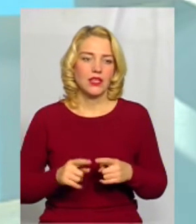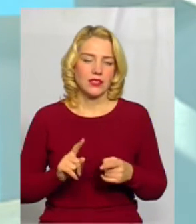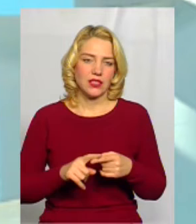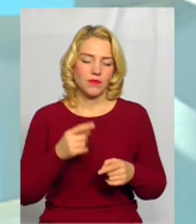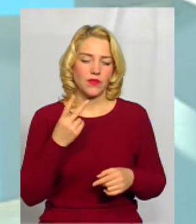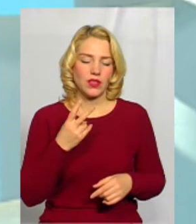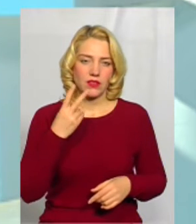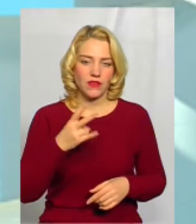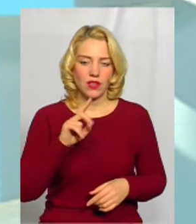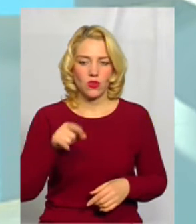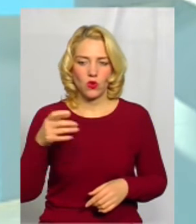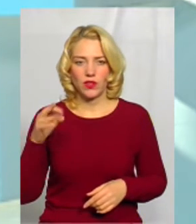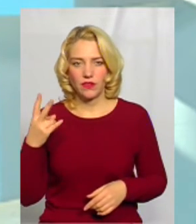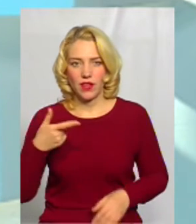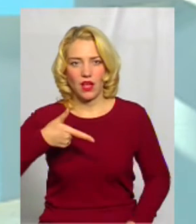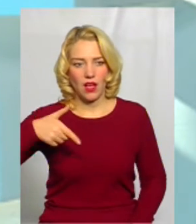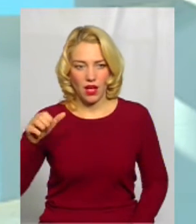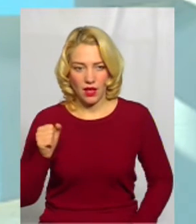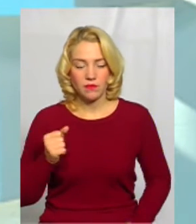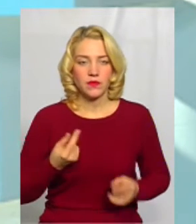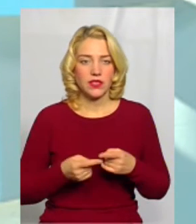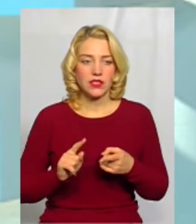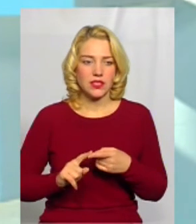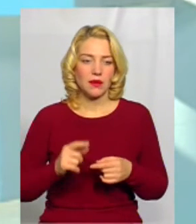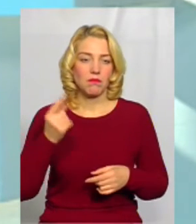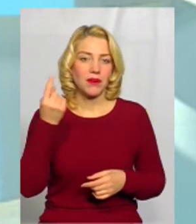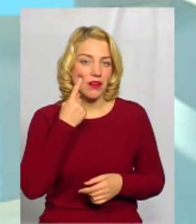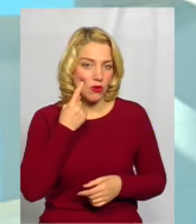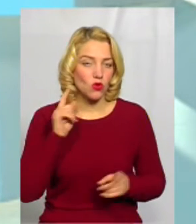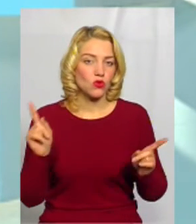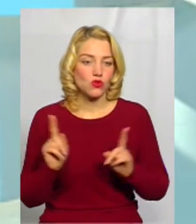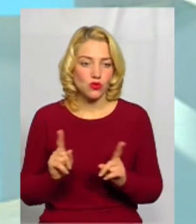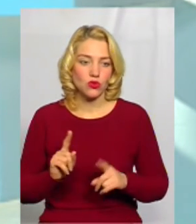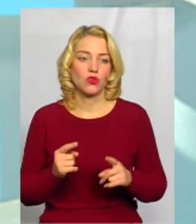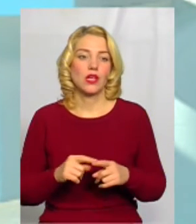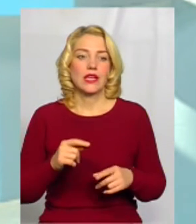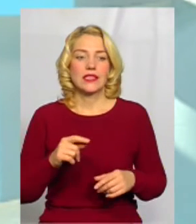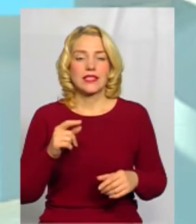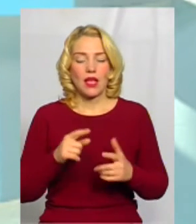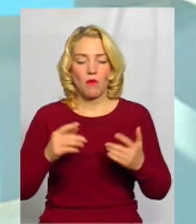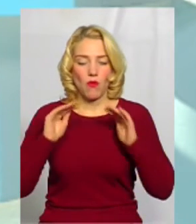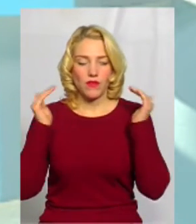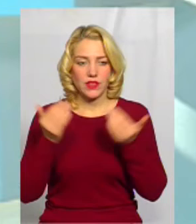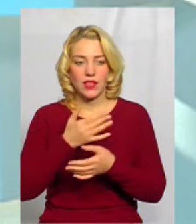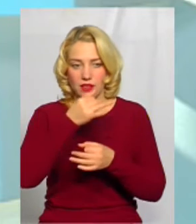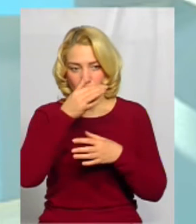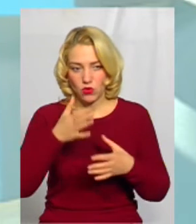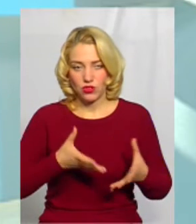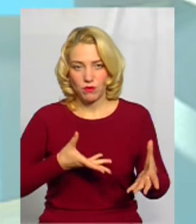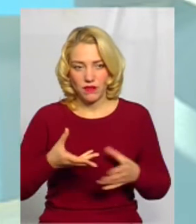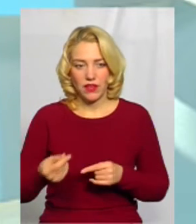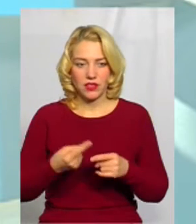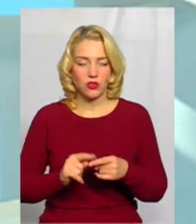це 0,2 гектара. І дуже прикро, що заповідник не має можливості впливати на ось ту